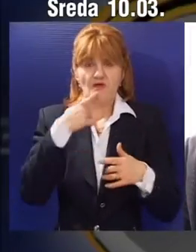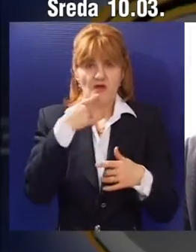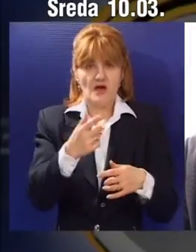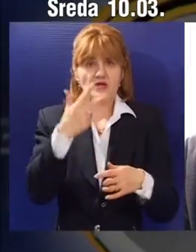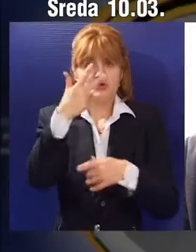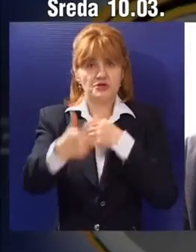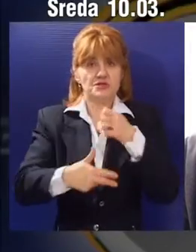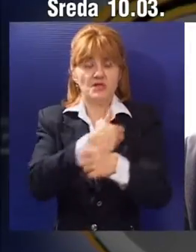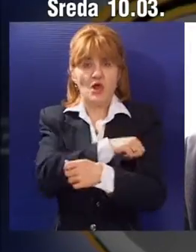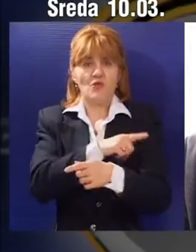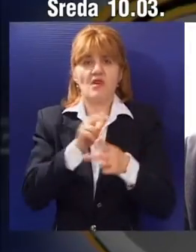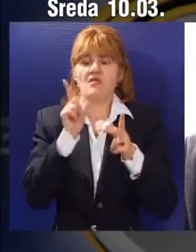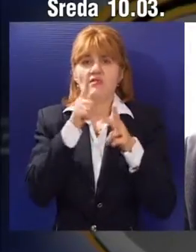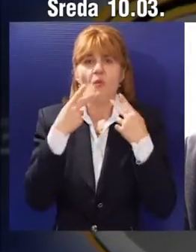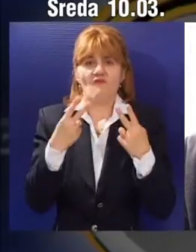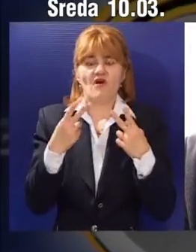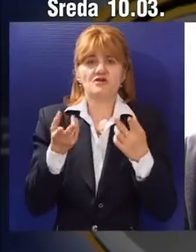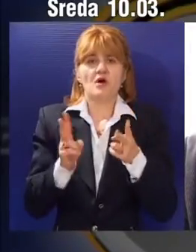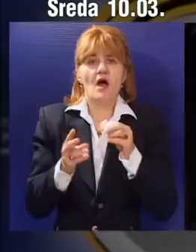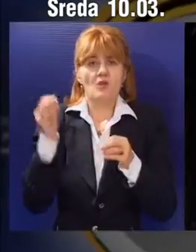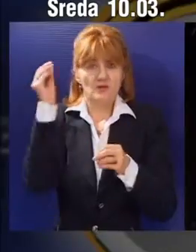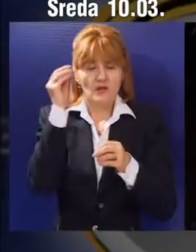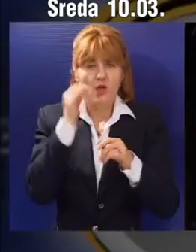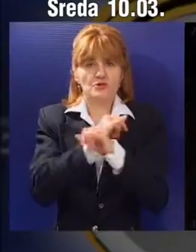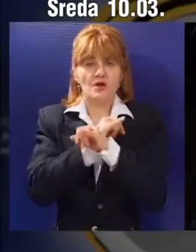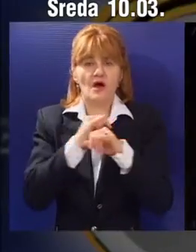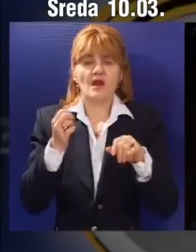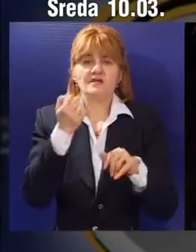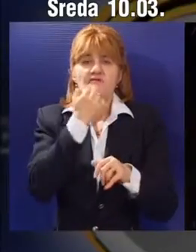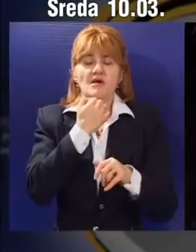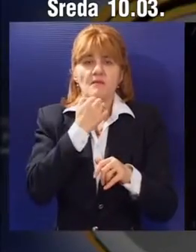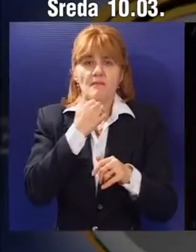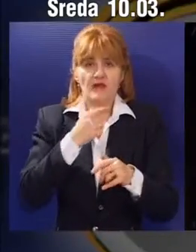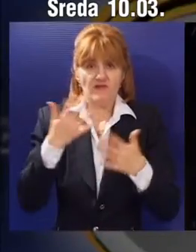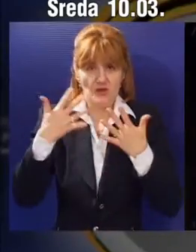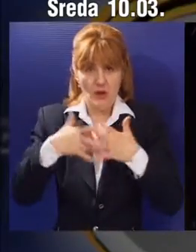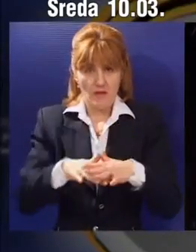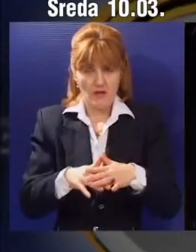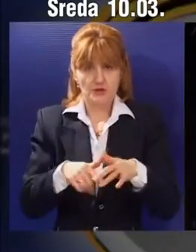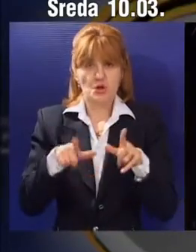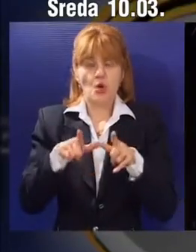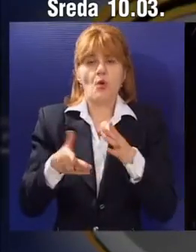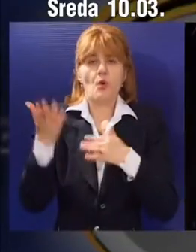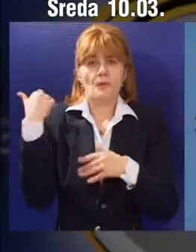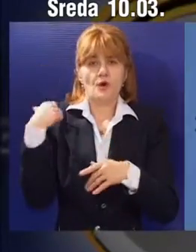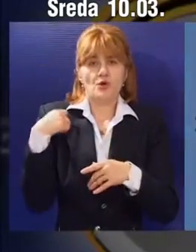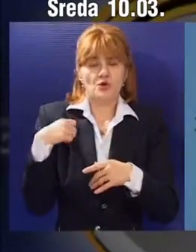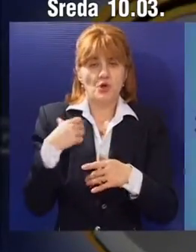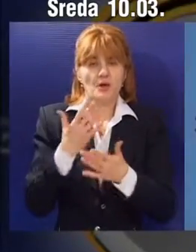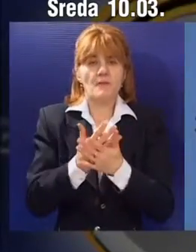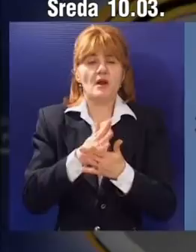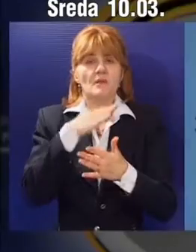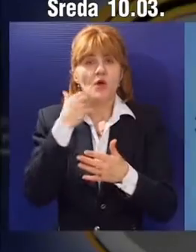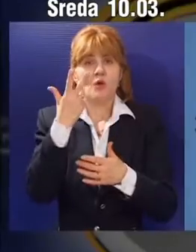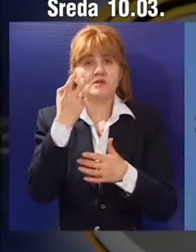godine najvažnije za opstanak novog preduzeća. Ne zna se koliko je od preko tri stotine preduzeća koliko ih je osnovano u prošloj godini, umeđu